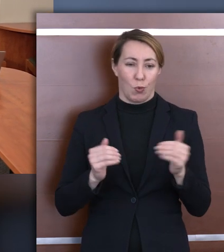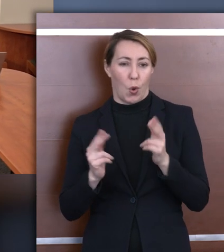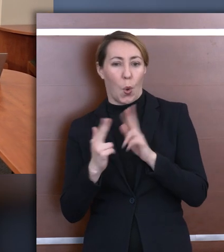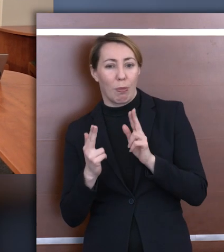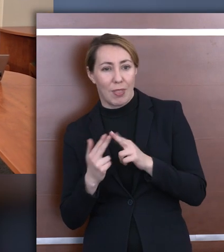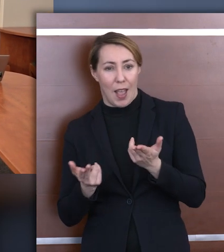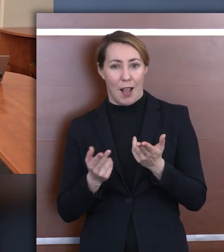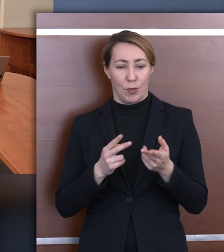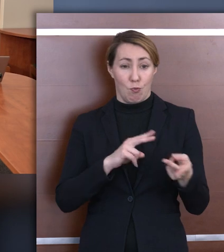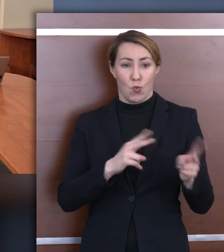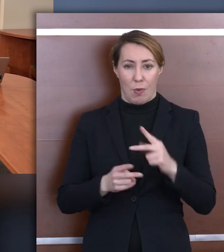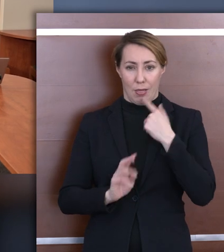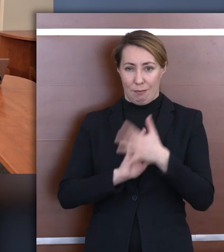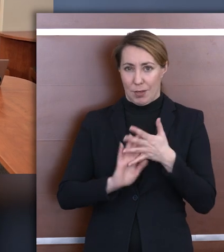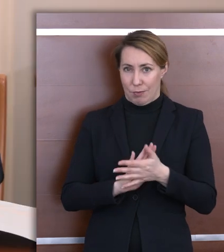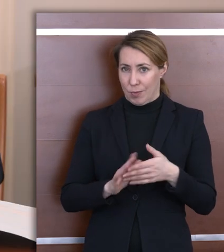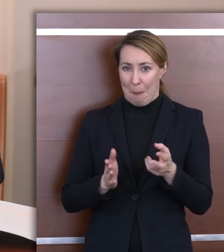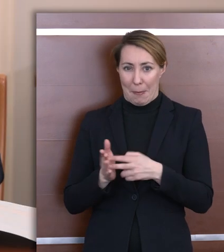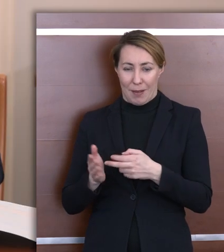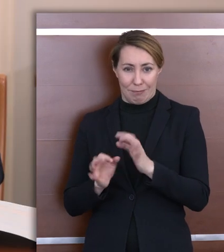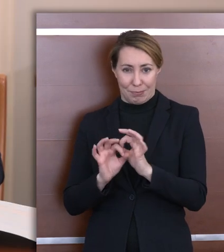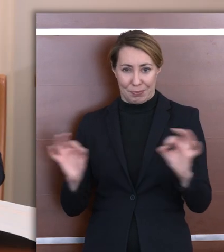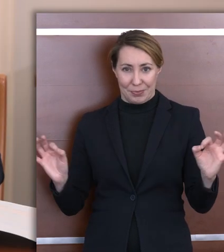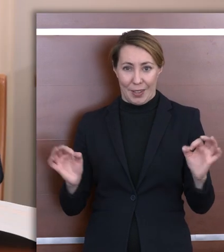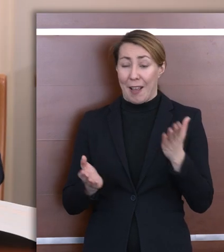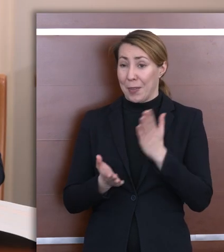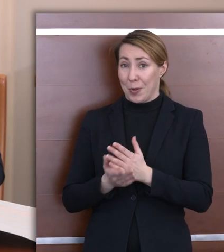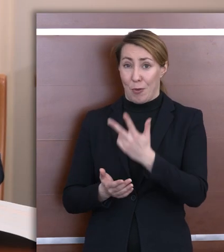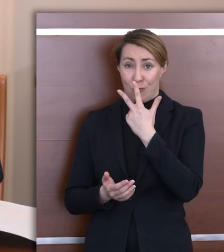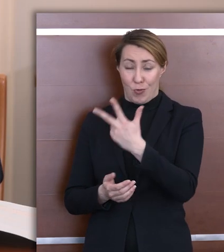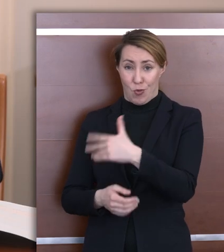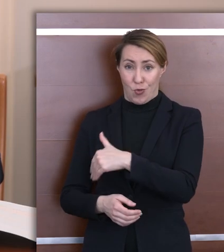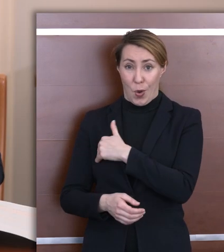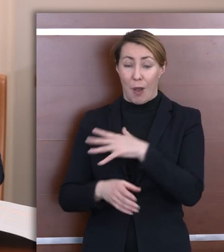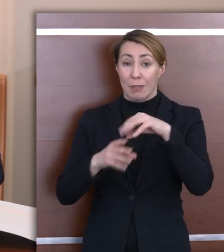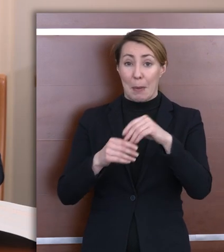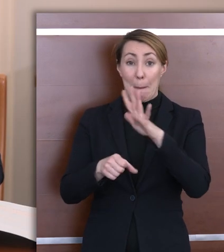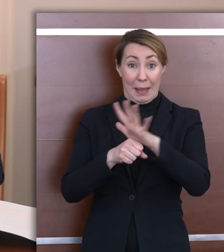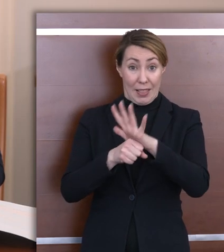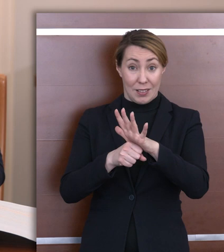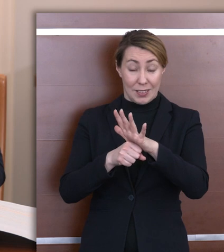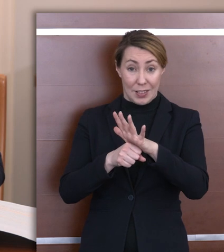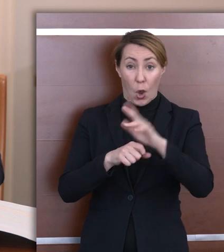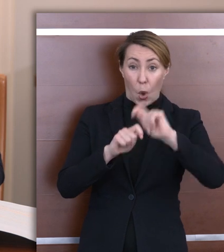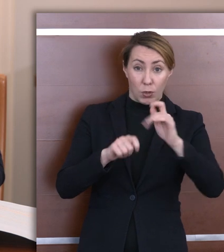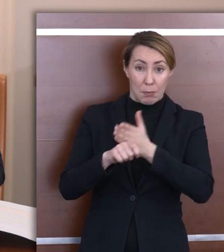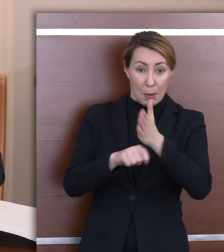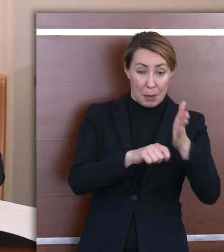ze szkołą przetłumaczone na język migowy. Tutaj tylko trzy szkoły z tych 15 skontrolowanych wykazały się taką